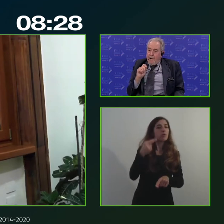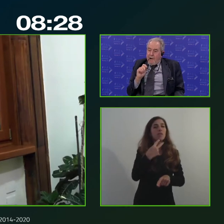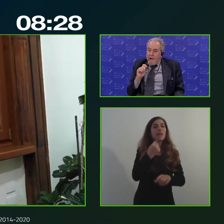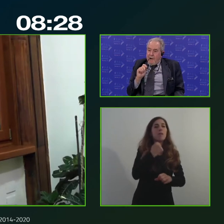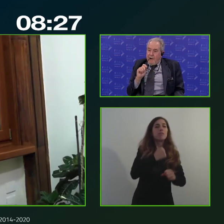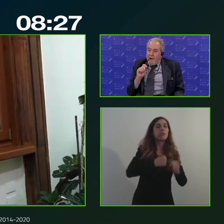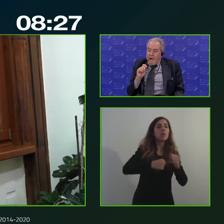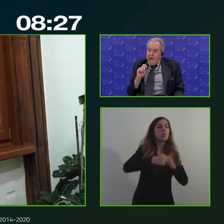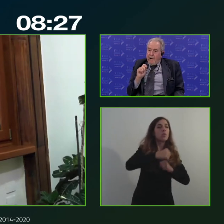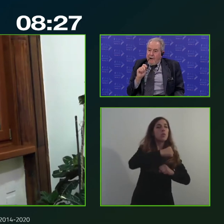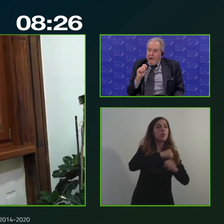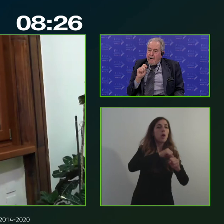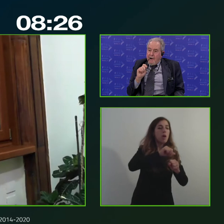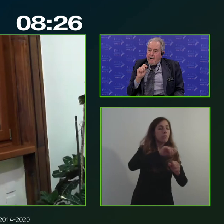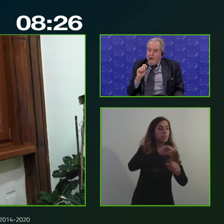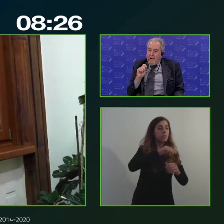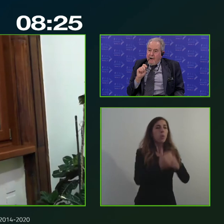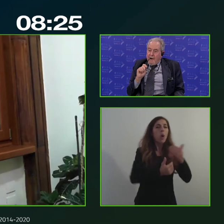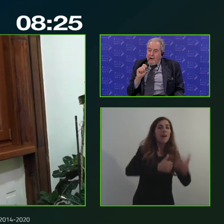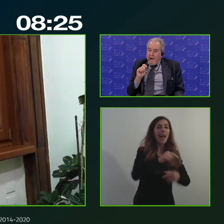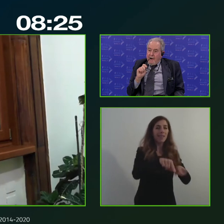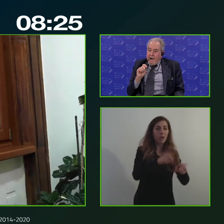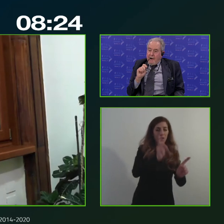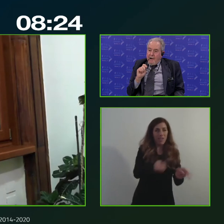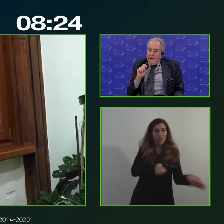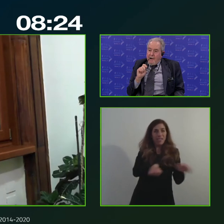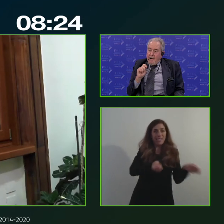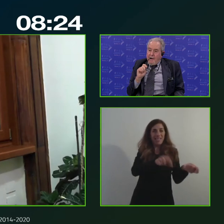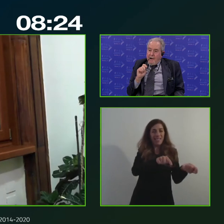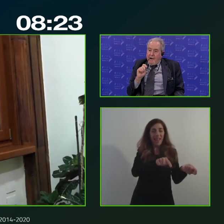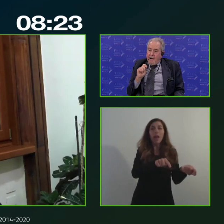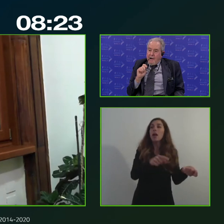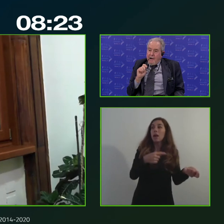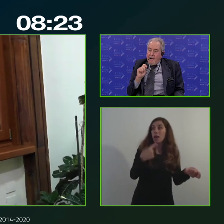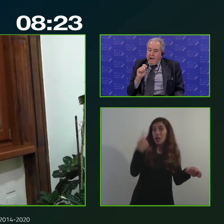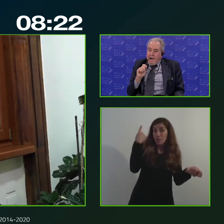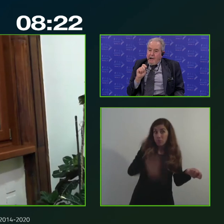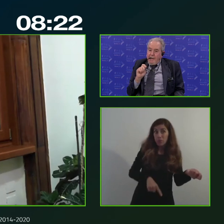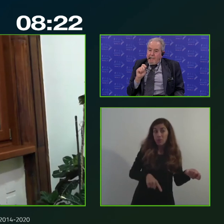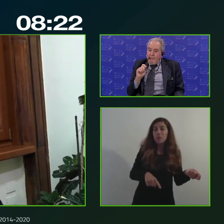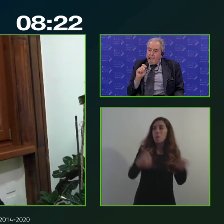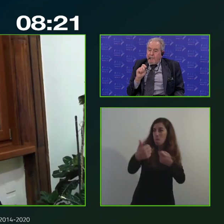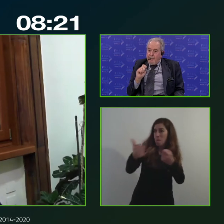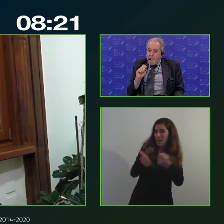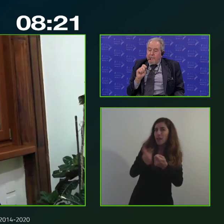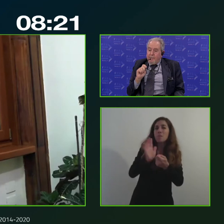queste pratiche partenariali mi rendo conto che dietro c'è un mondo c'è un'attività veramente incredibile per